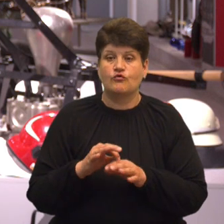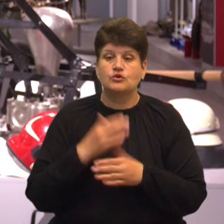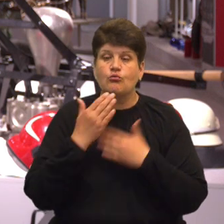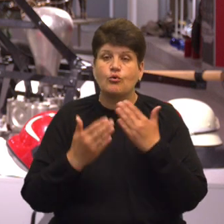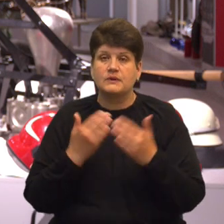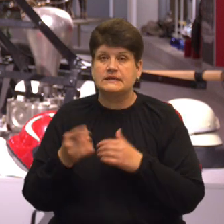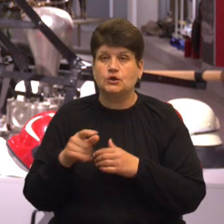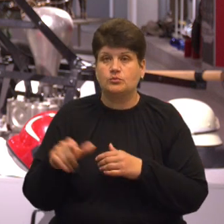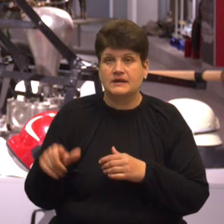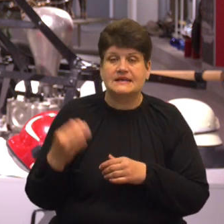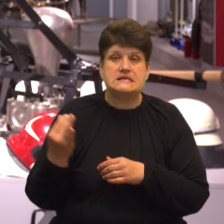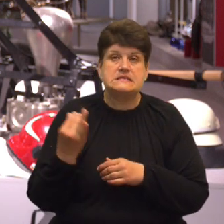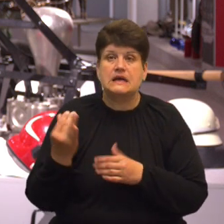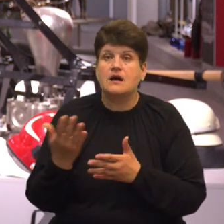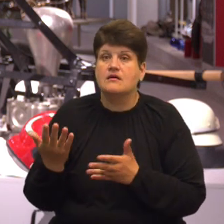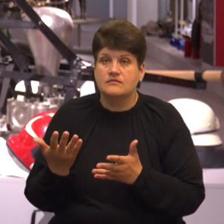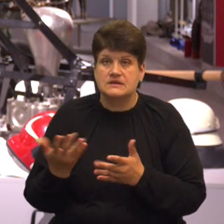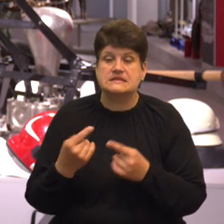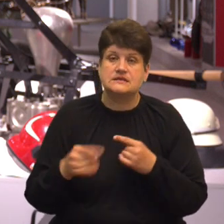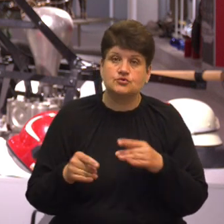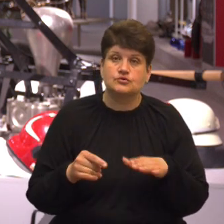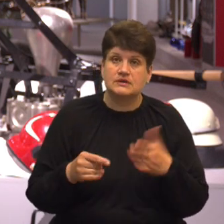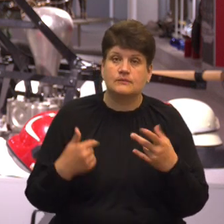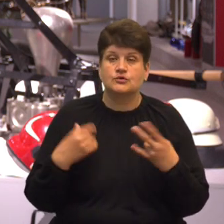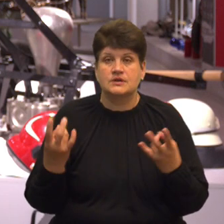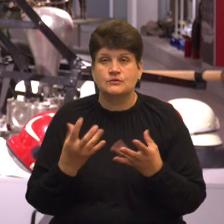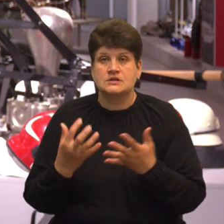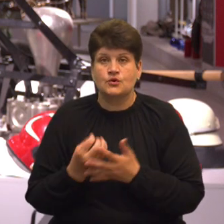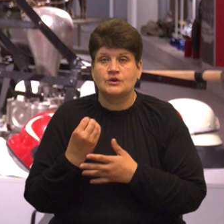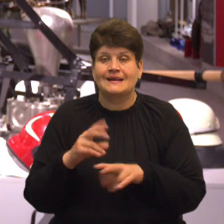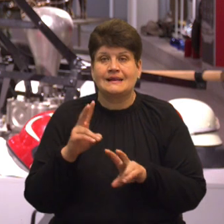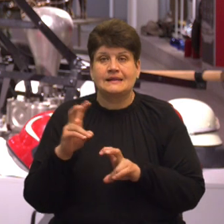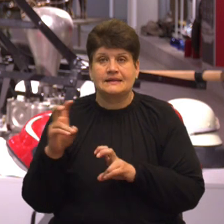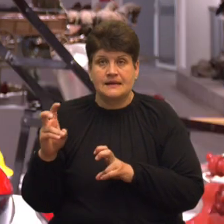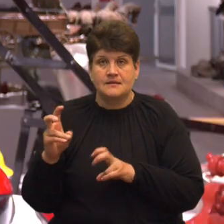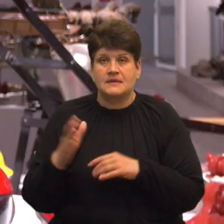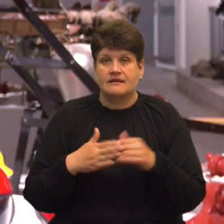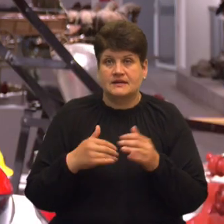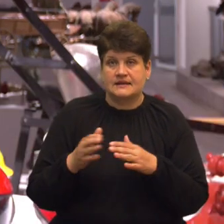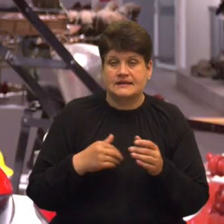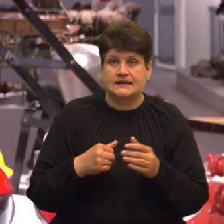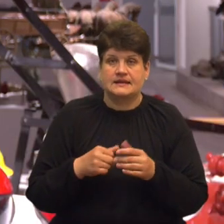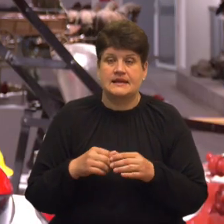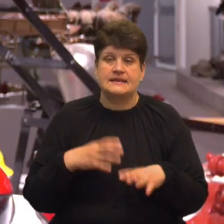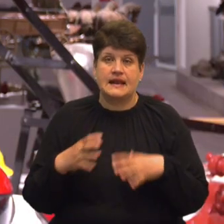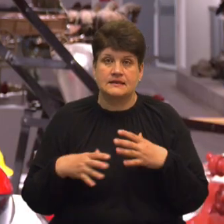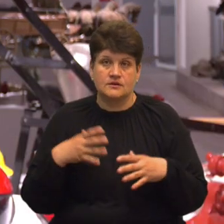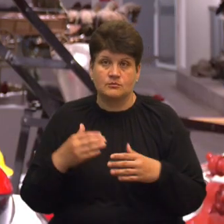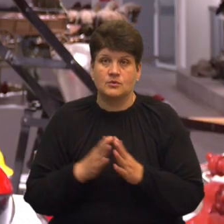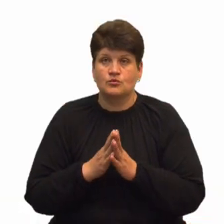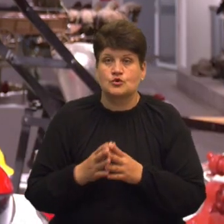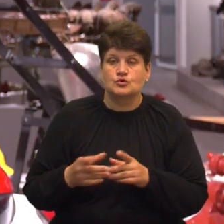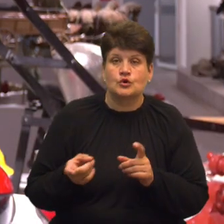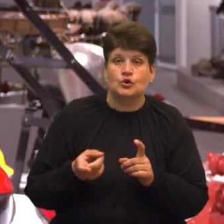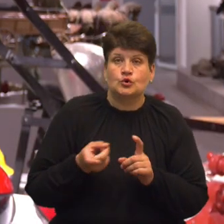які найбільш цікаві тренінги. З іншого боку, нам потрібно знаходити під ці теми кваліфікованих, якісних тренерів. Ми запрошуємо всіх долучитися до нашої